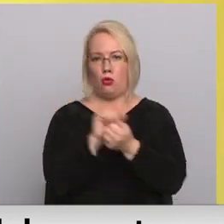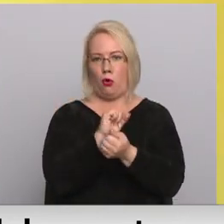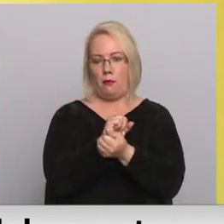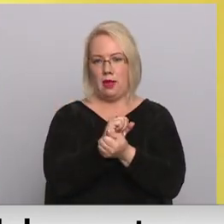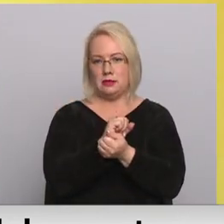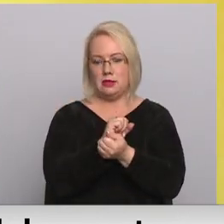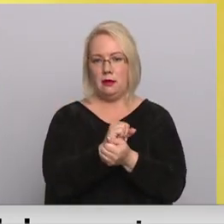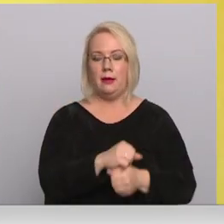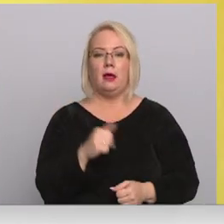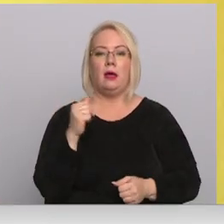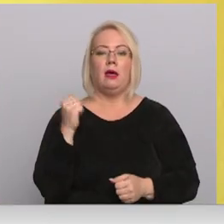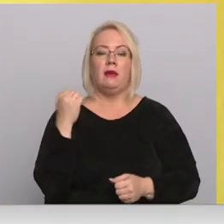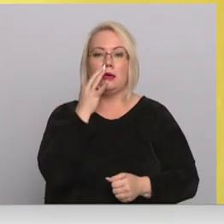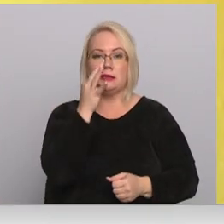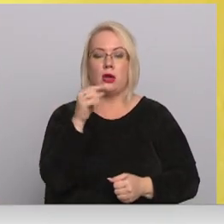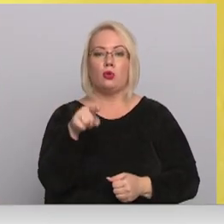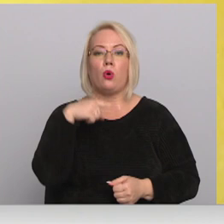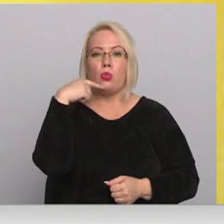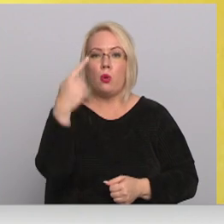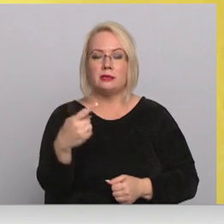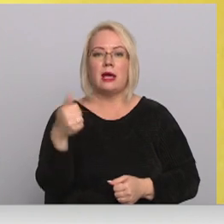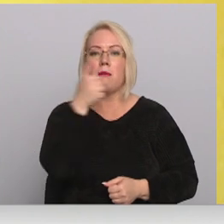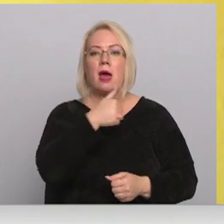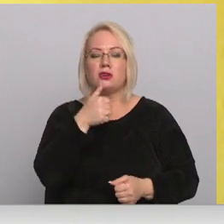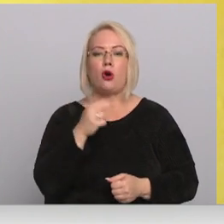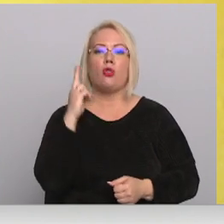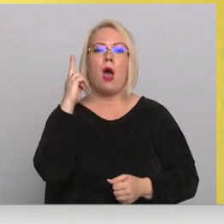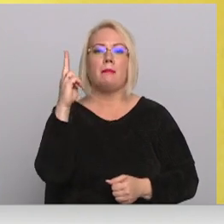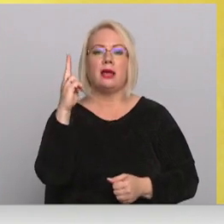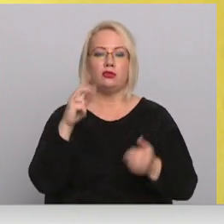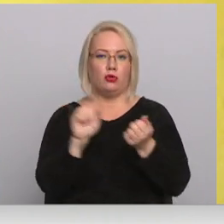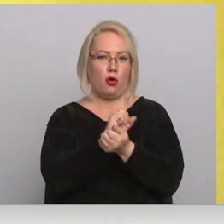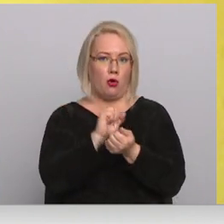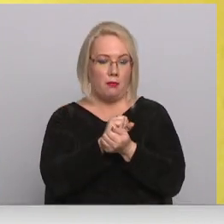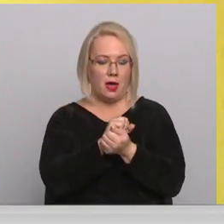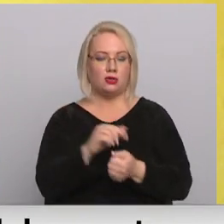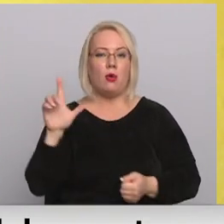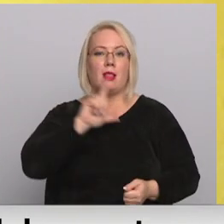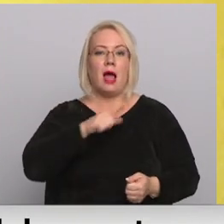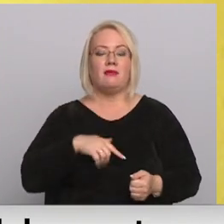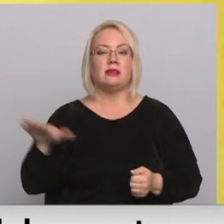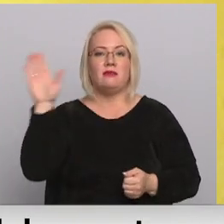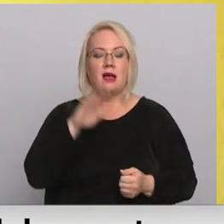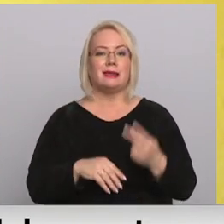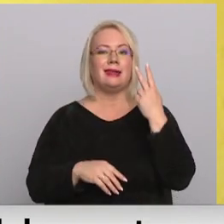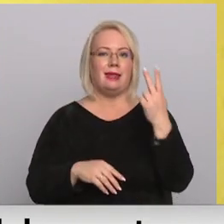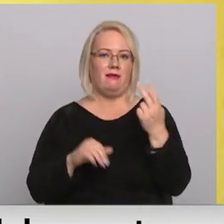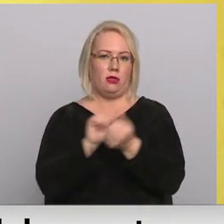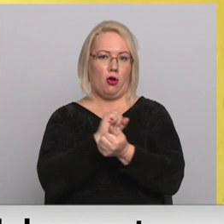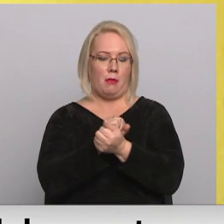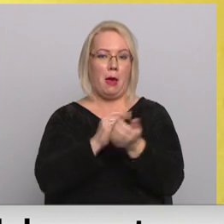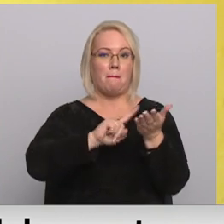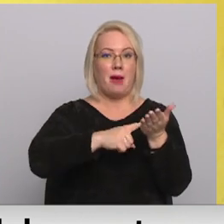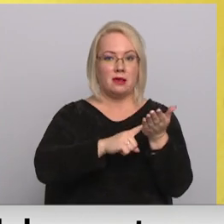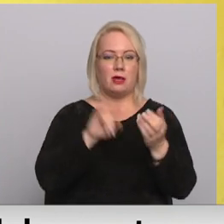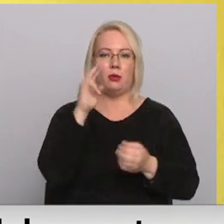To nosaka, ka personu apliecinošu dokumentu likums Latvijas valstī ir divi personu apliecinoši dokumenti, tā ir pasa un tā ir